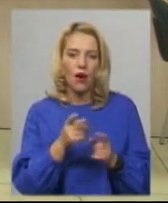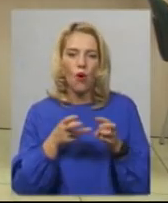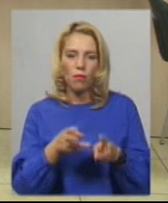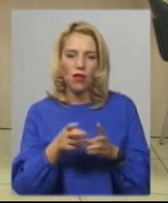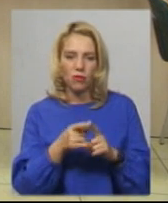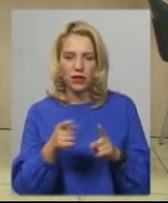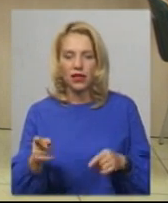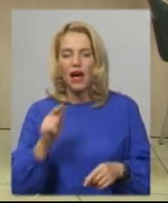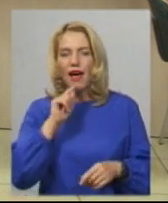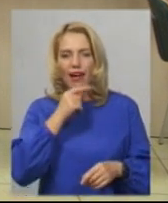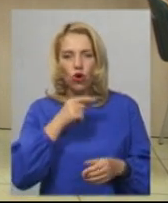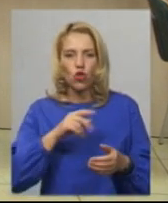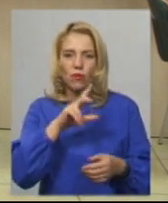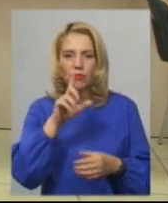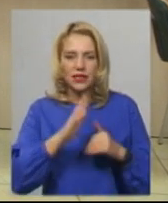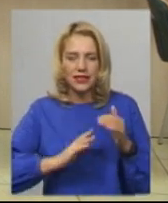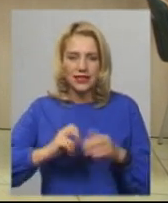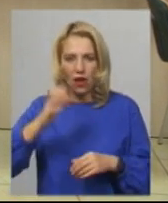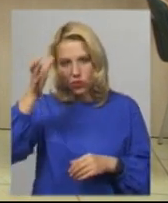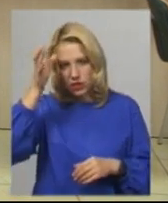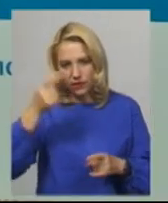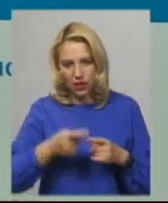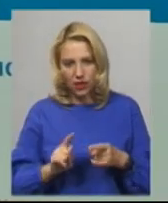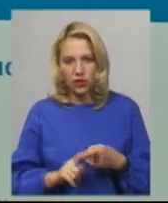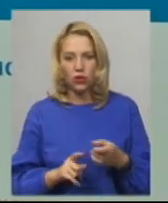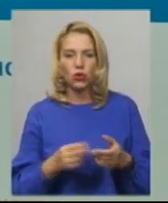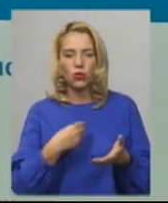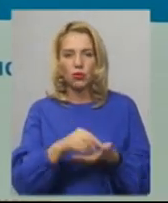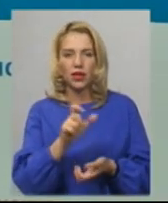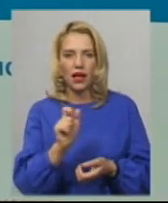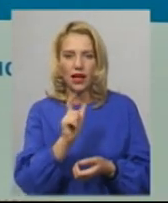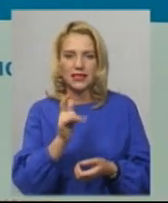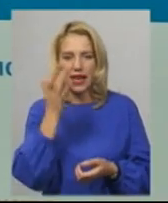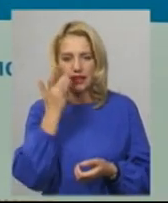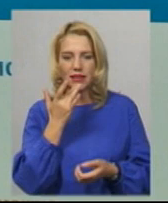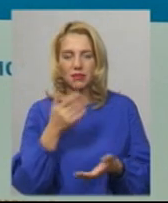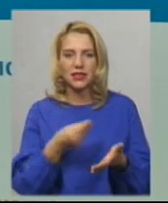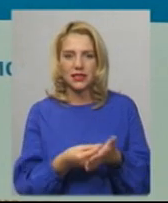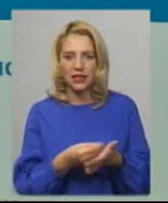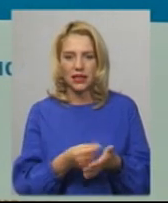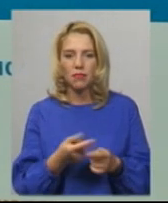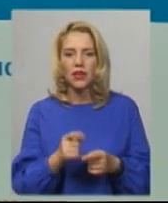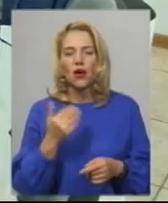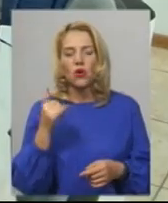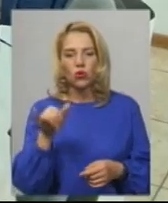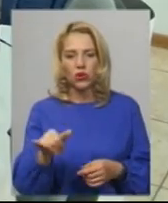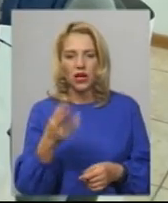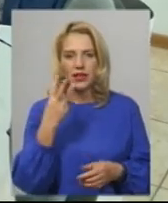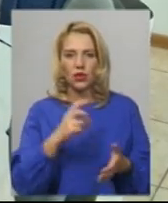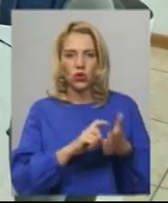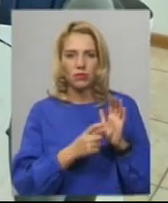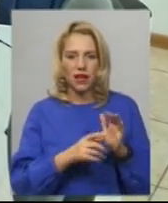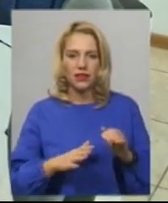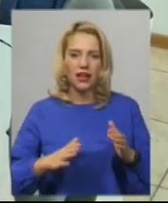Економіст за освітою Наталія Ряжак саме уклала угоду на закупівлю газу за літніми цінами на опалювальний сезон. За словами Наталії, у неї є трикімнатна квартира